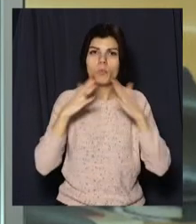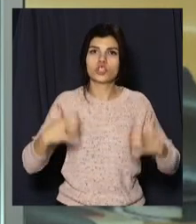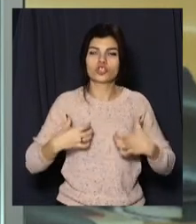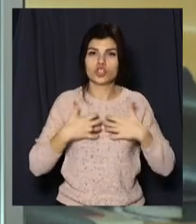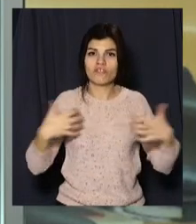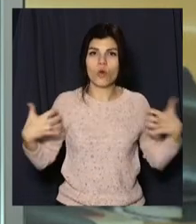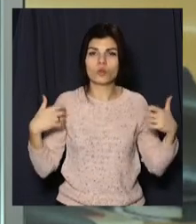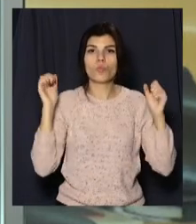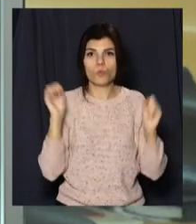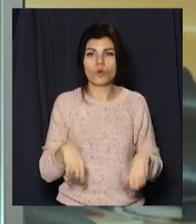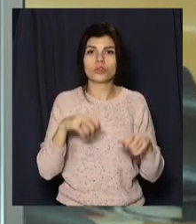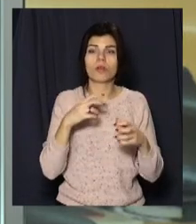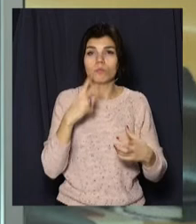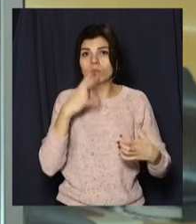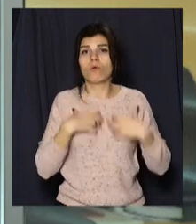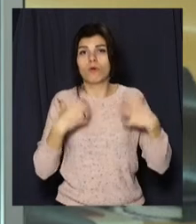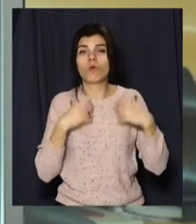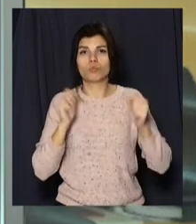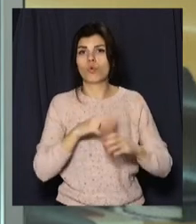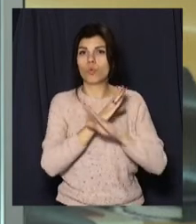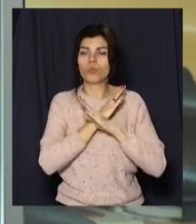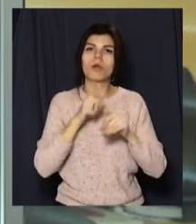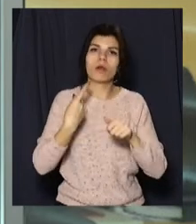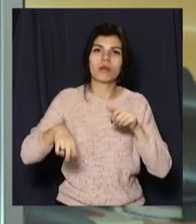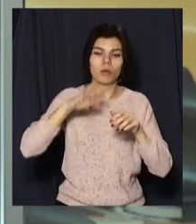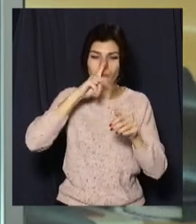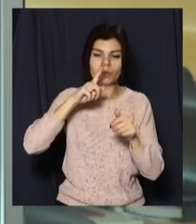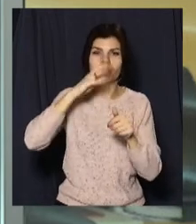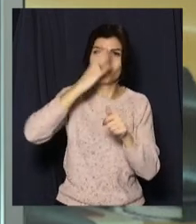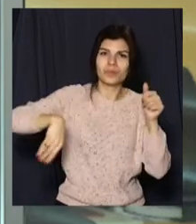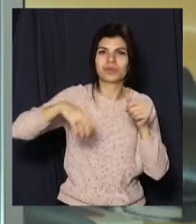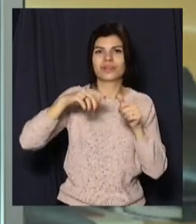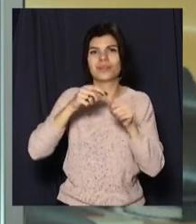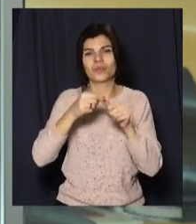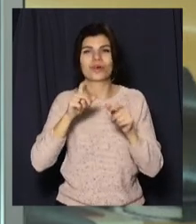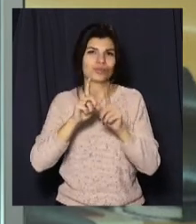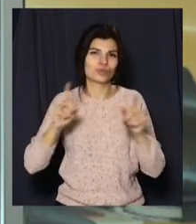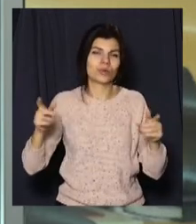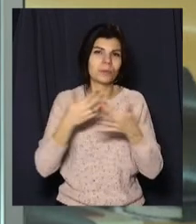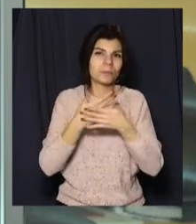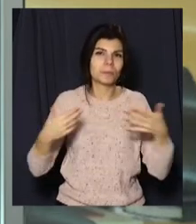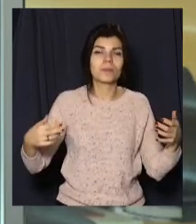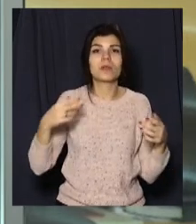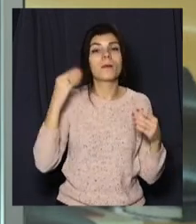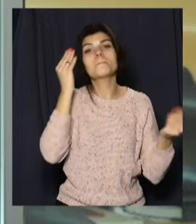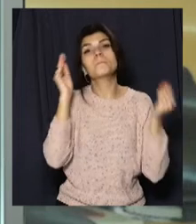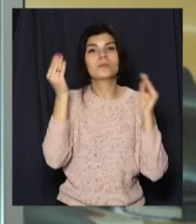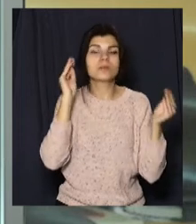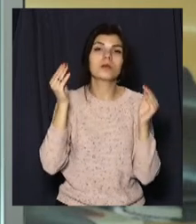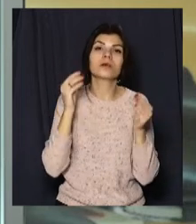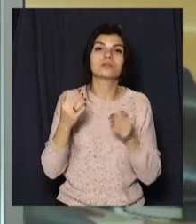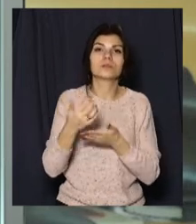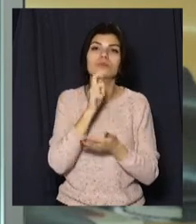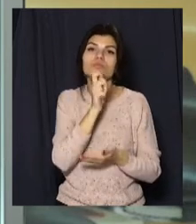лякаються і навіть можуть померти. Які шанси в петиції та чи потрібна заборона піротехніки, думки збирала Анастасія